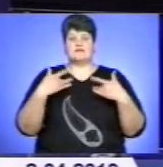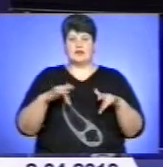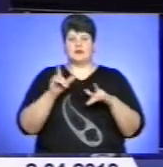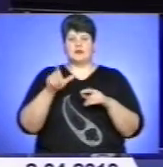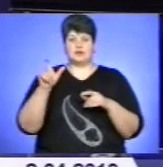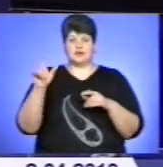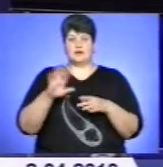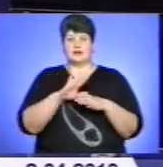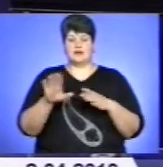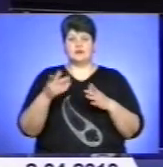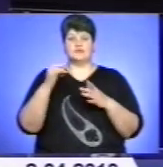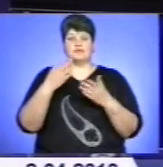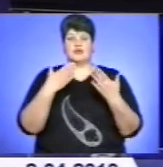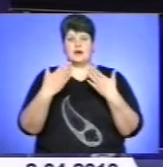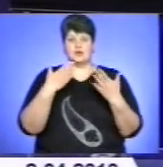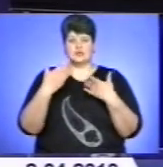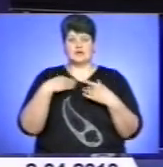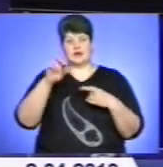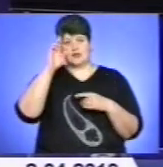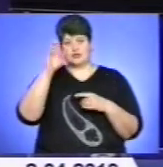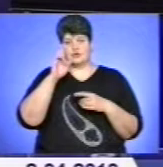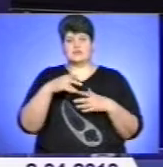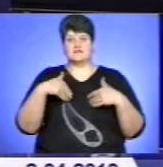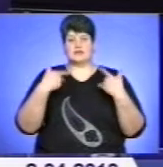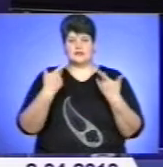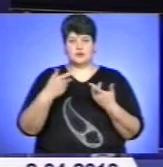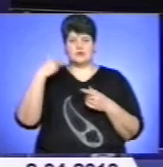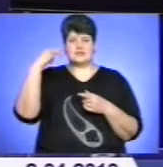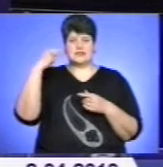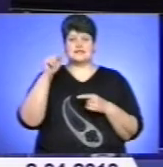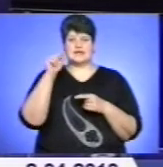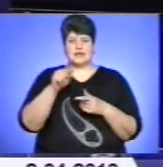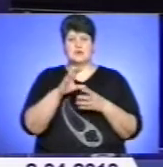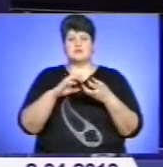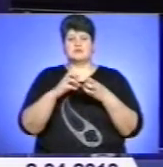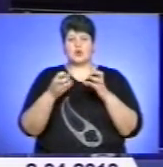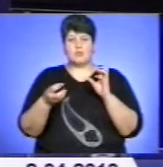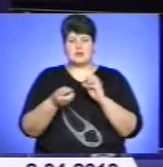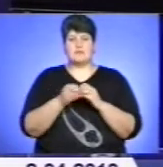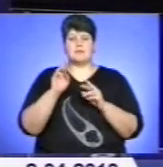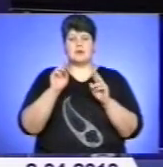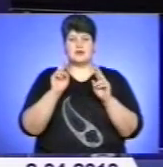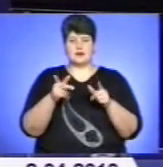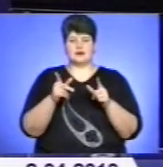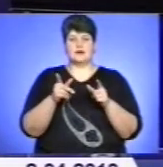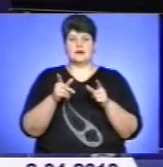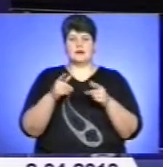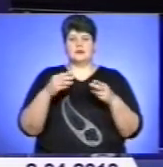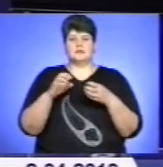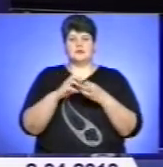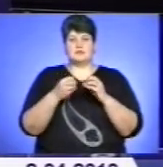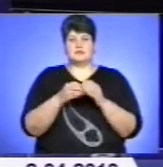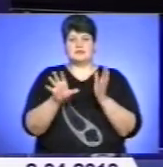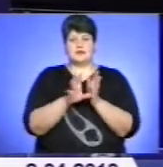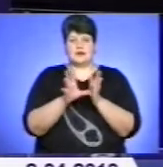«Діалог з країною» громадяни зверталися до президента навіть з такими дрібними проблемами, як перебів електроенергії чи